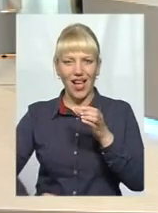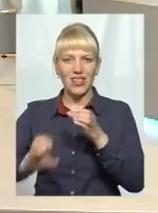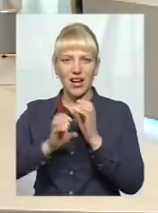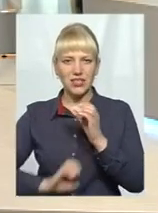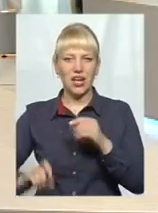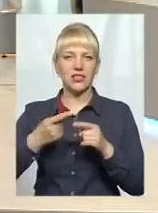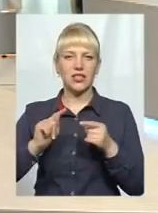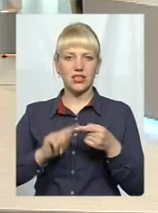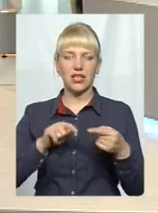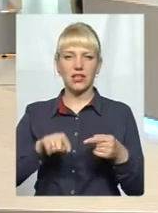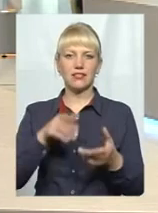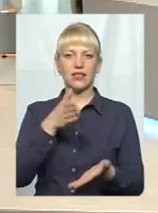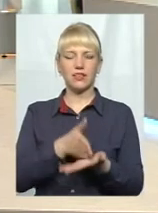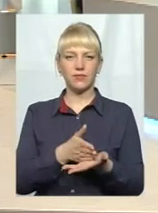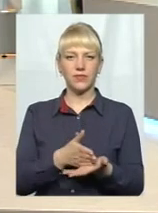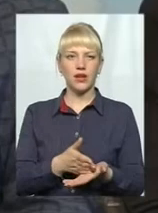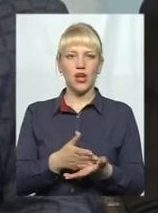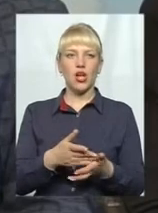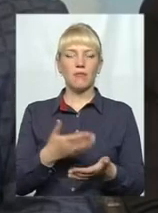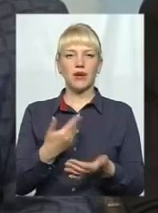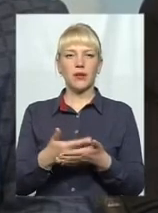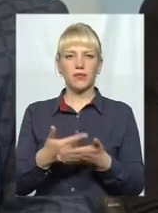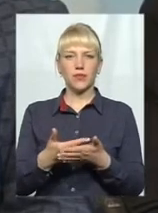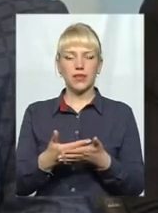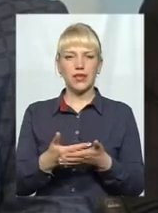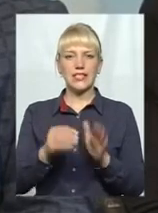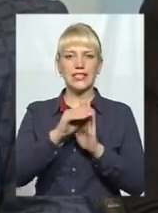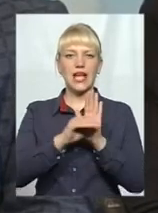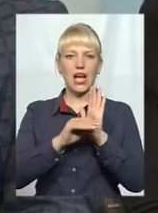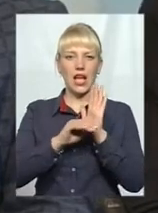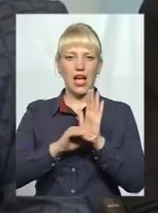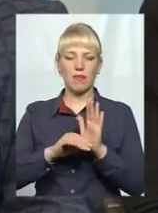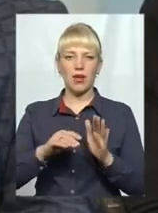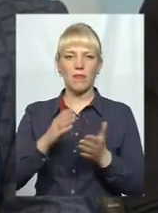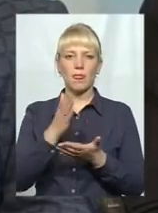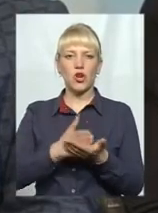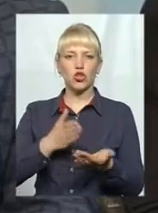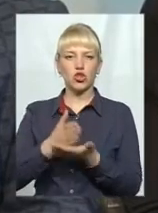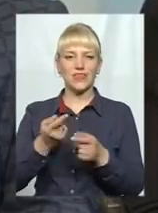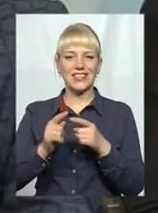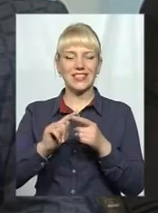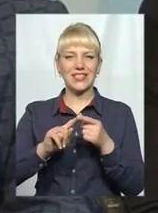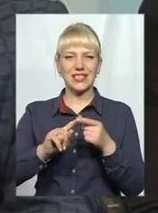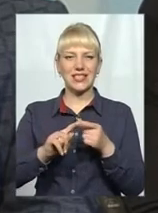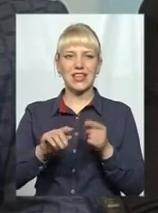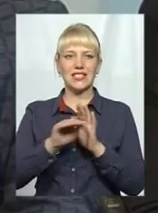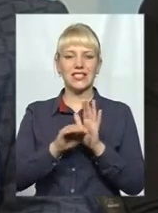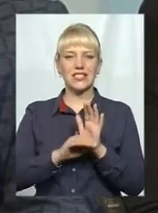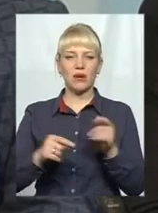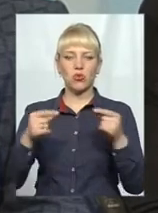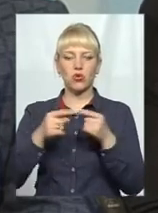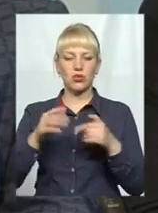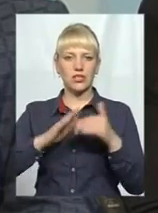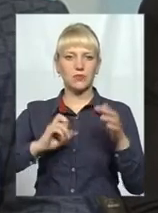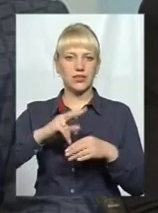вод, відповідно, є орієнтовані фактично схеми розташування цих систем. Точно показати спеціалісти не могли,